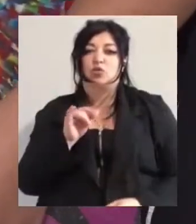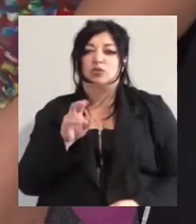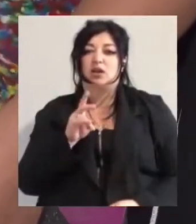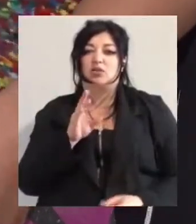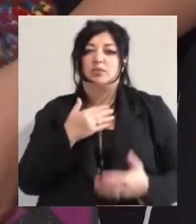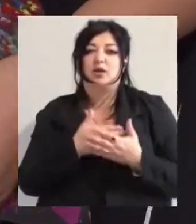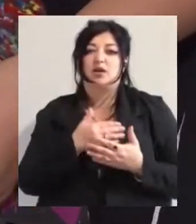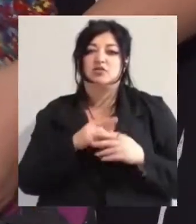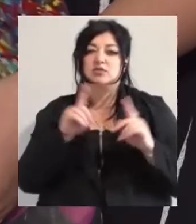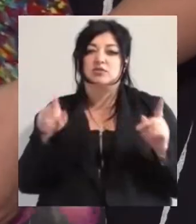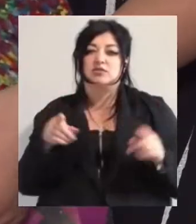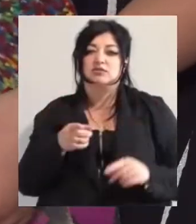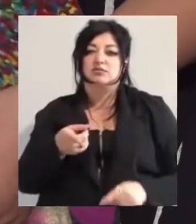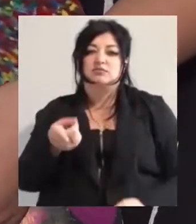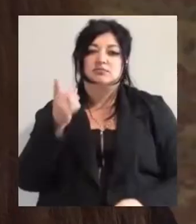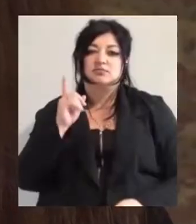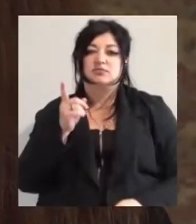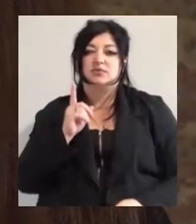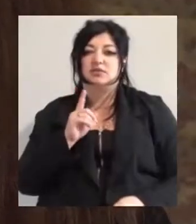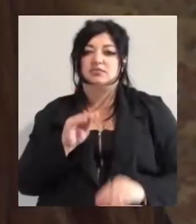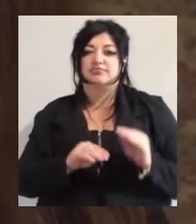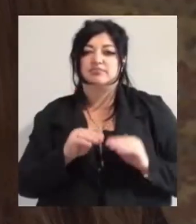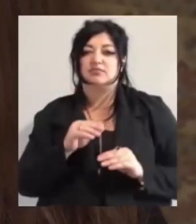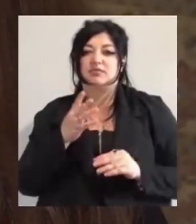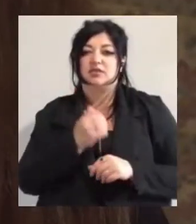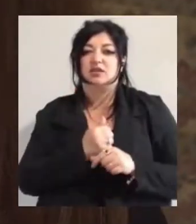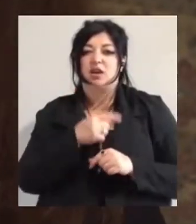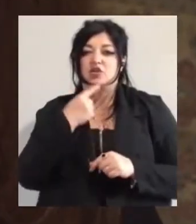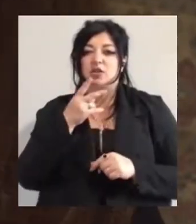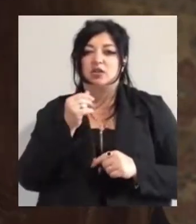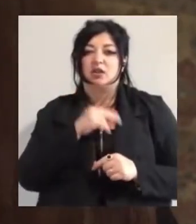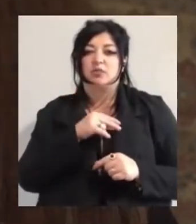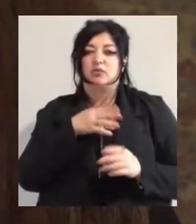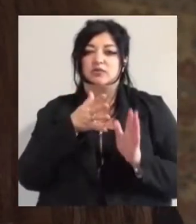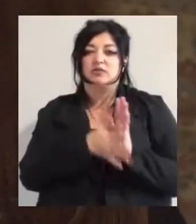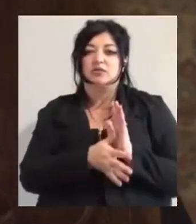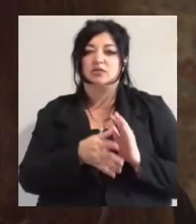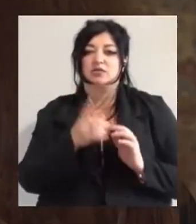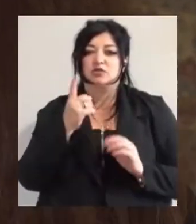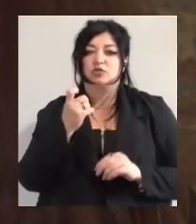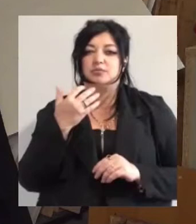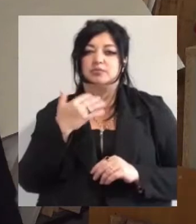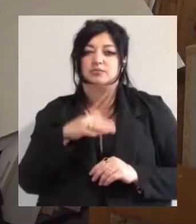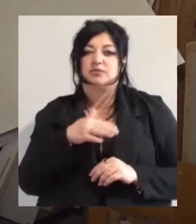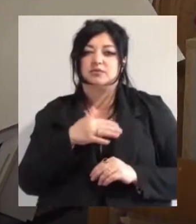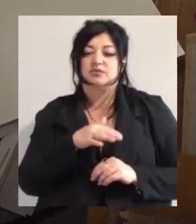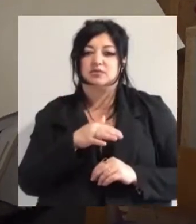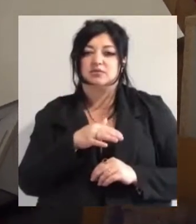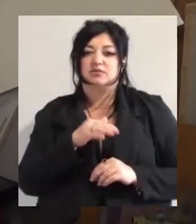з торинної сировини, які тут зробили. Каже, на одну роботу витрачають приблизно 150 пластикових кришок.